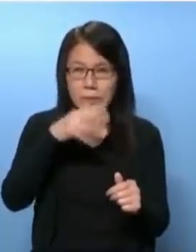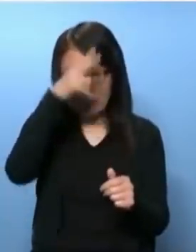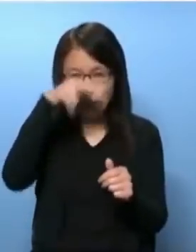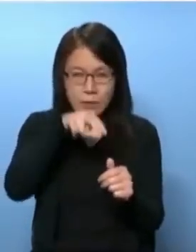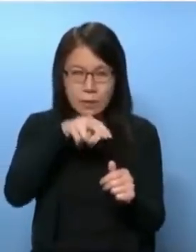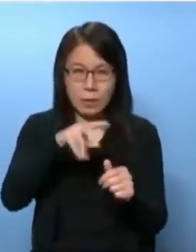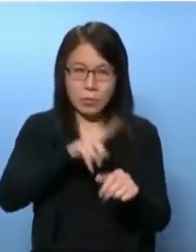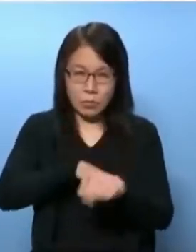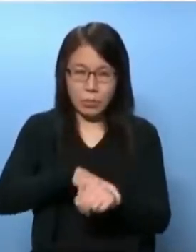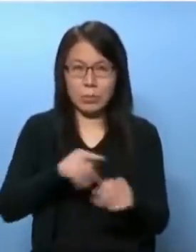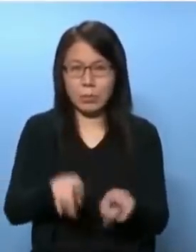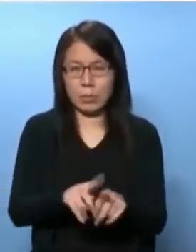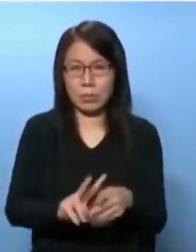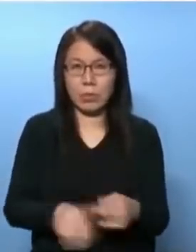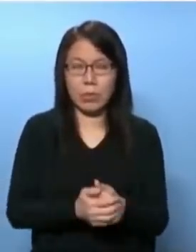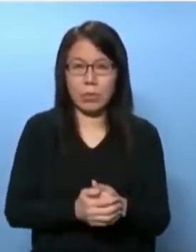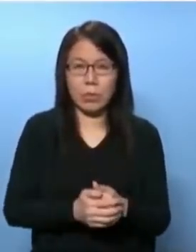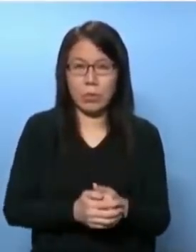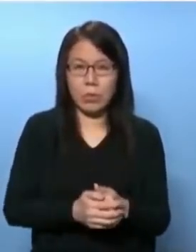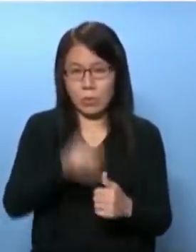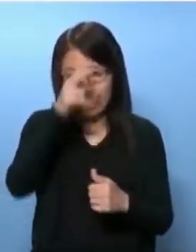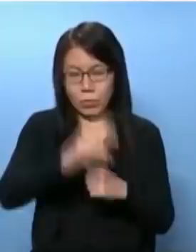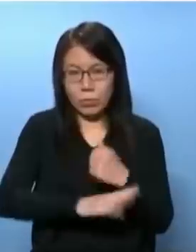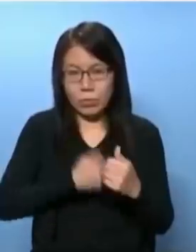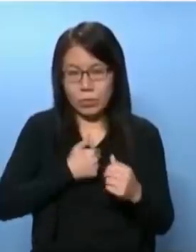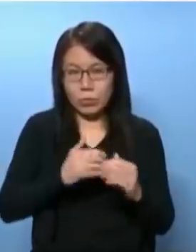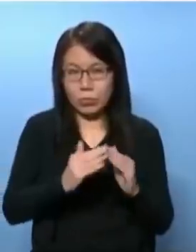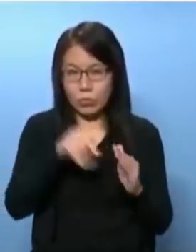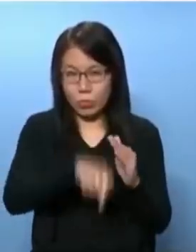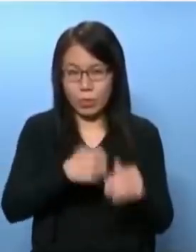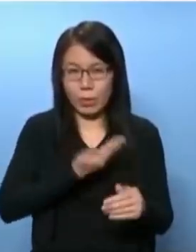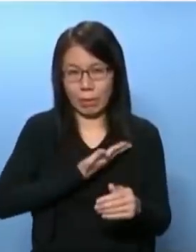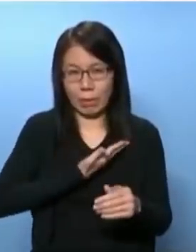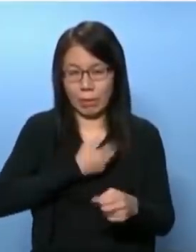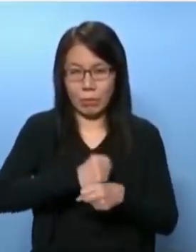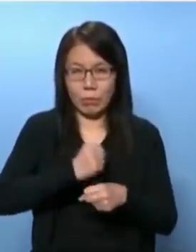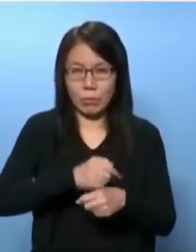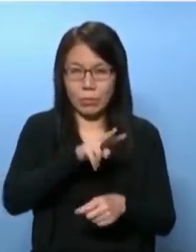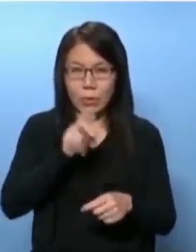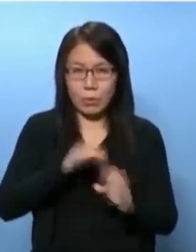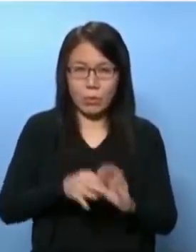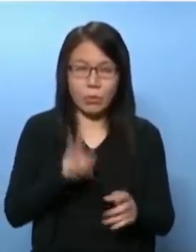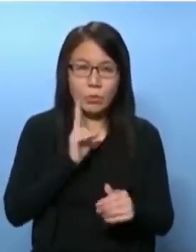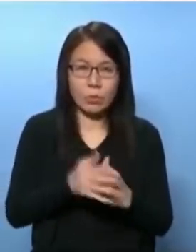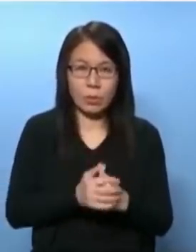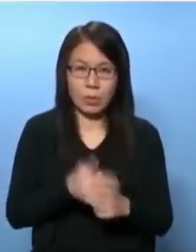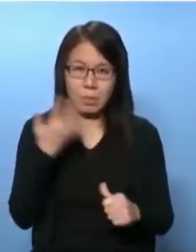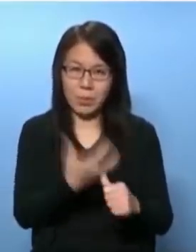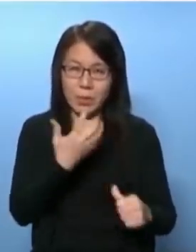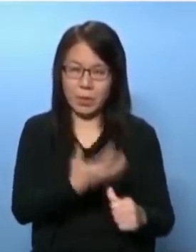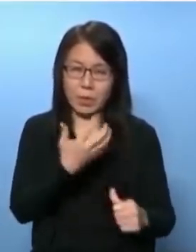到很多律政署里面做些人怎样可以捱到这份工被人见到的就是一个打压的工具